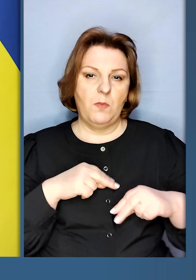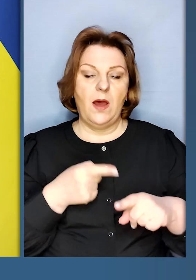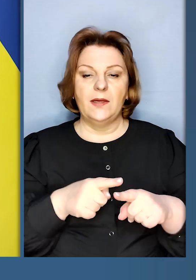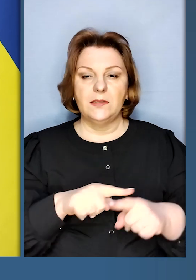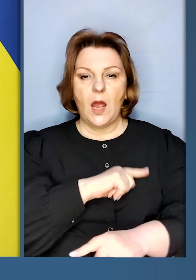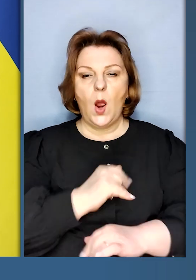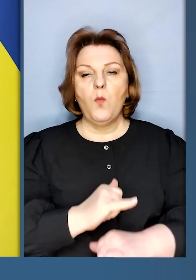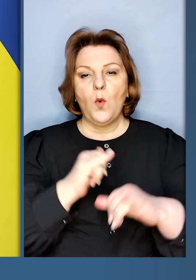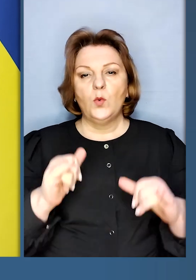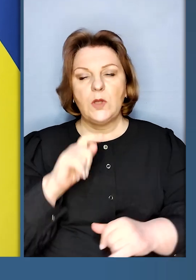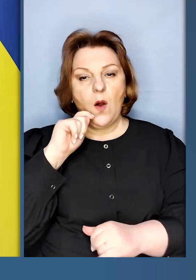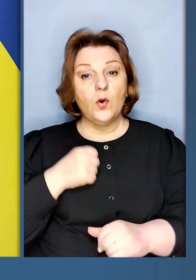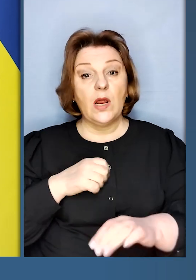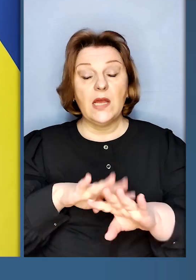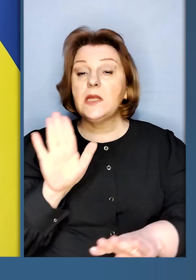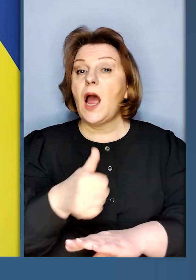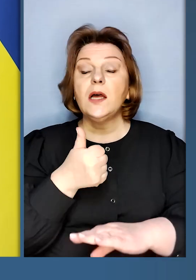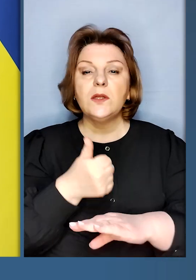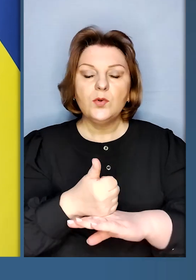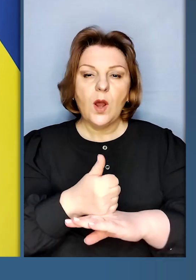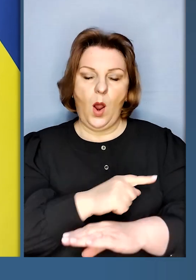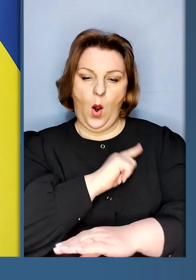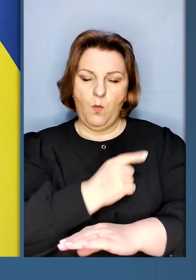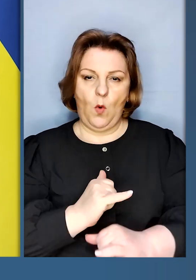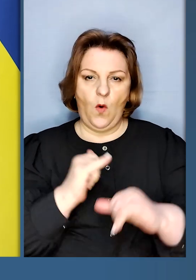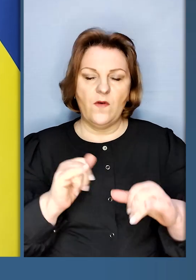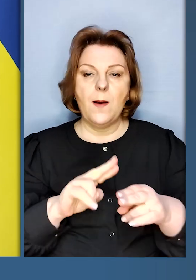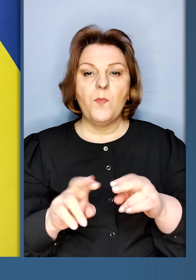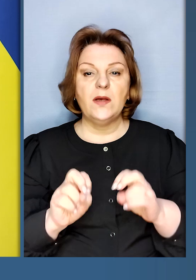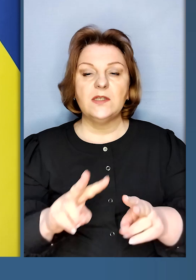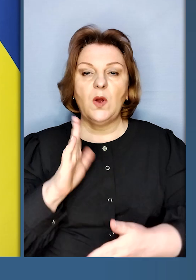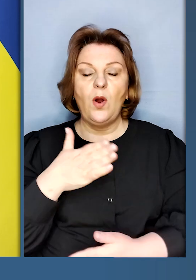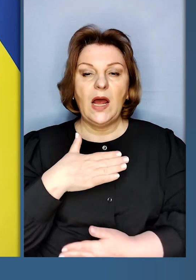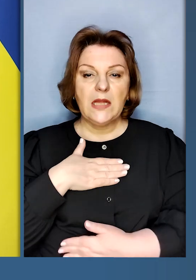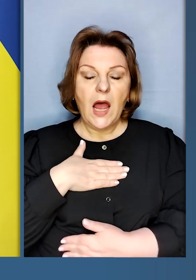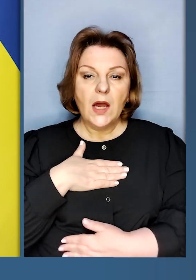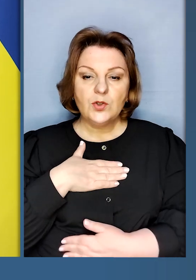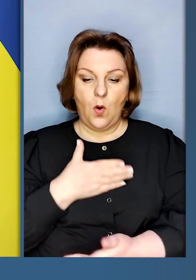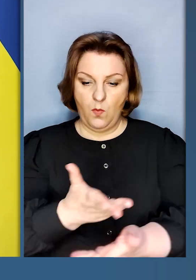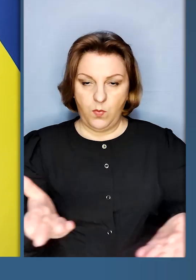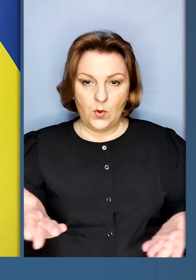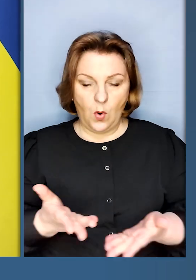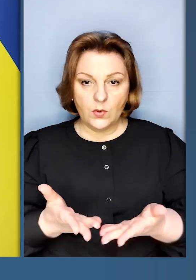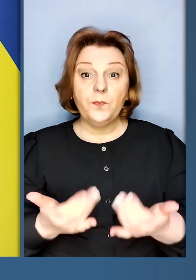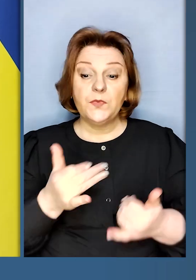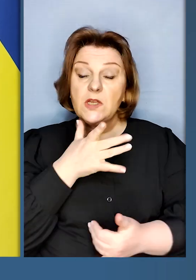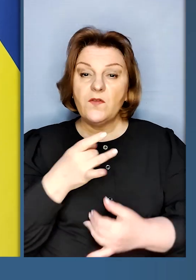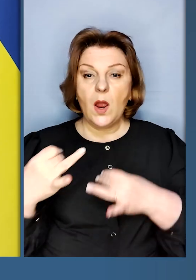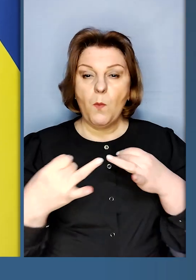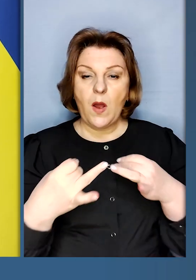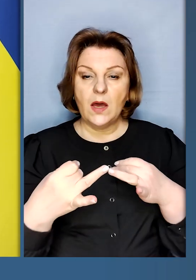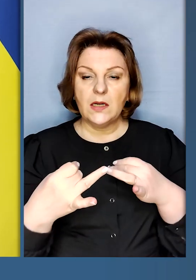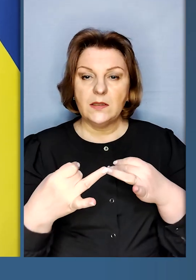Це посилить українську армію. І найголовніше, посилить безпеку нашого простора. Сьогодні під час